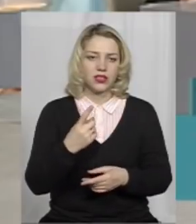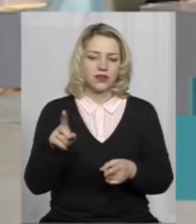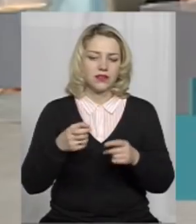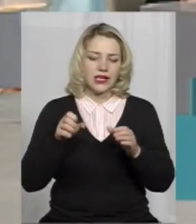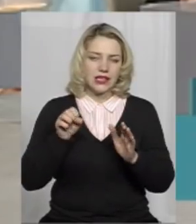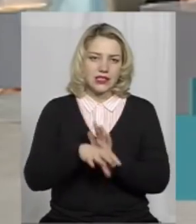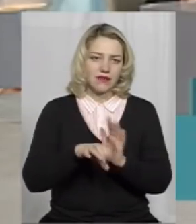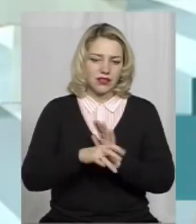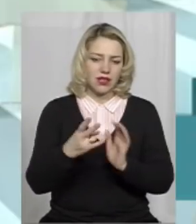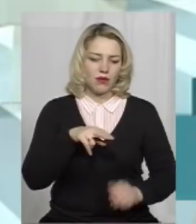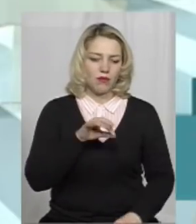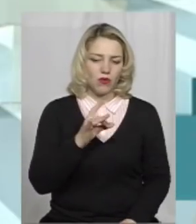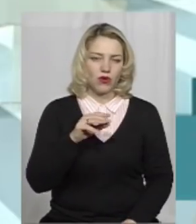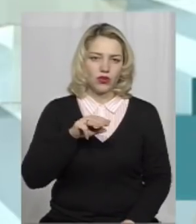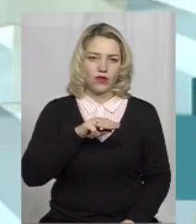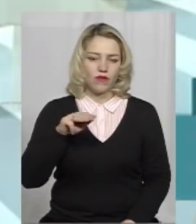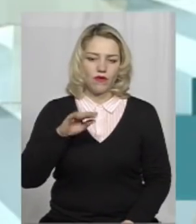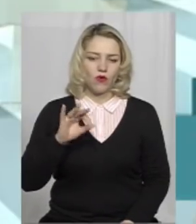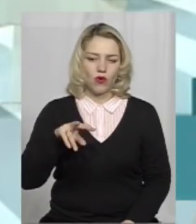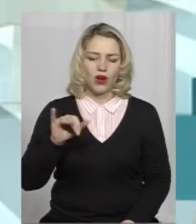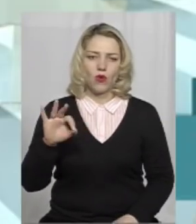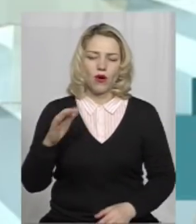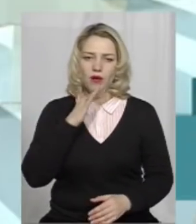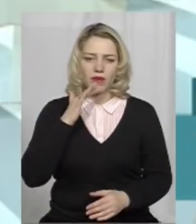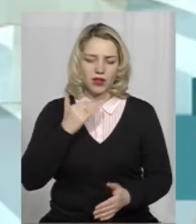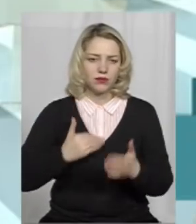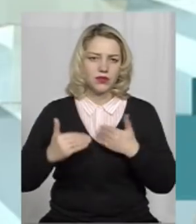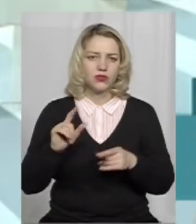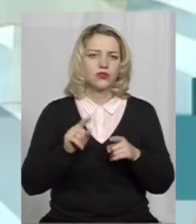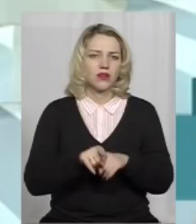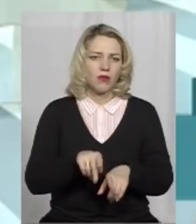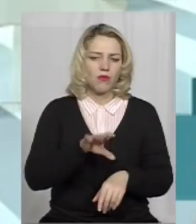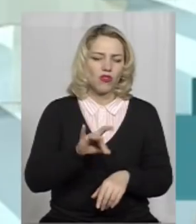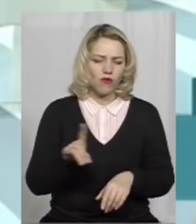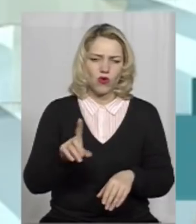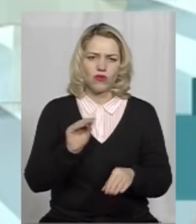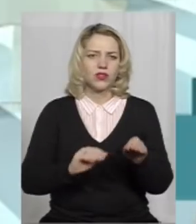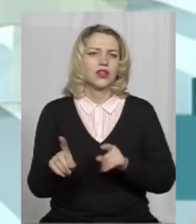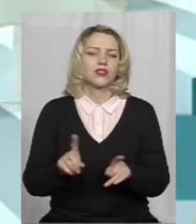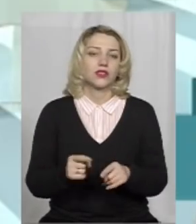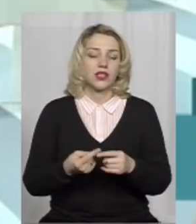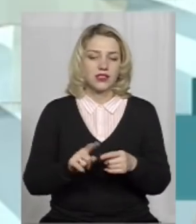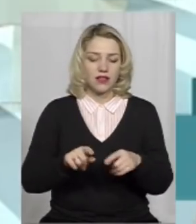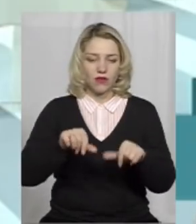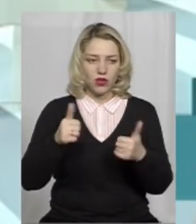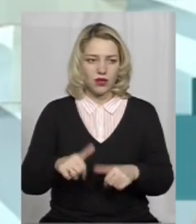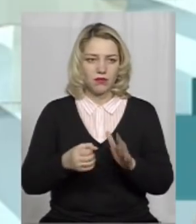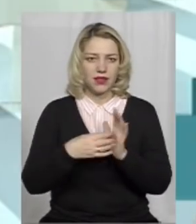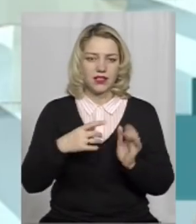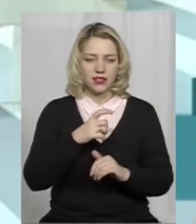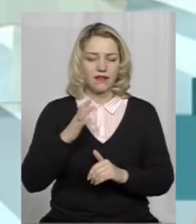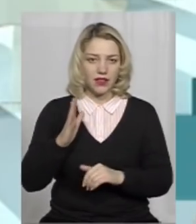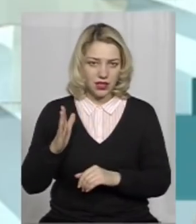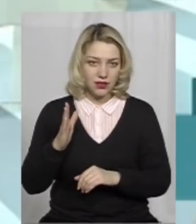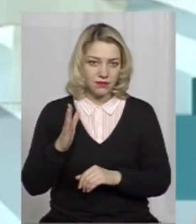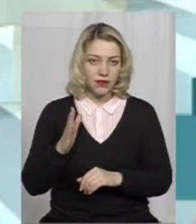я отримала дуже багато запитань від вчителів. А що це за портфоліо? А з яких складових вона складається? Це формат від 15 хвилин.